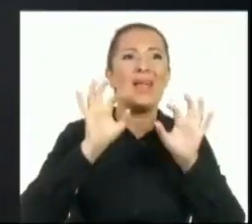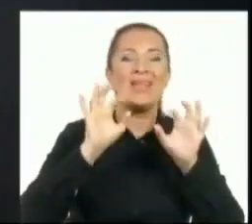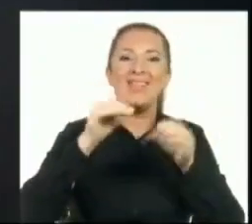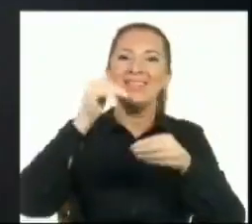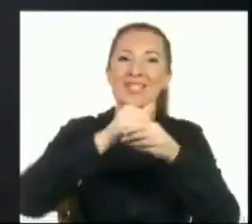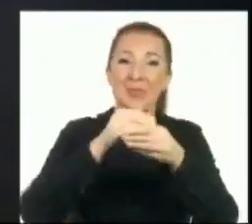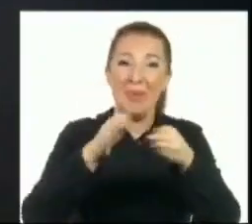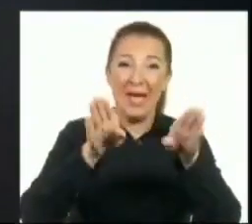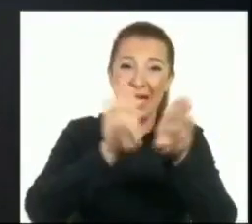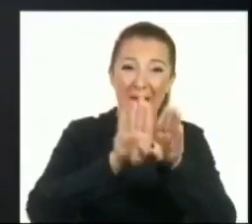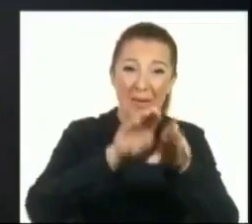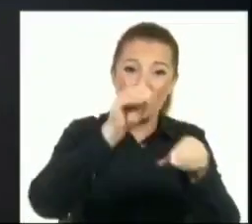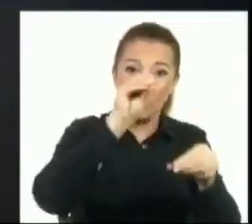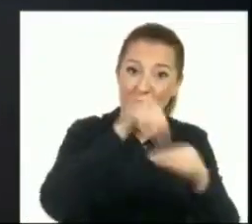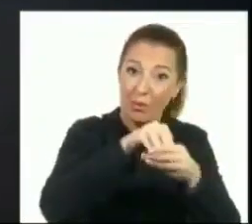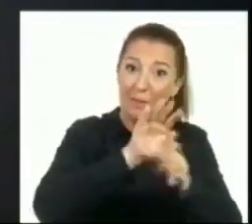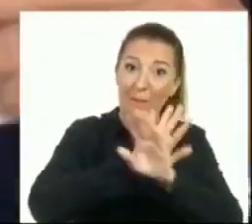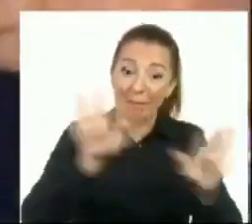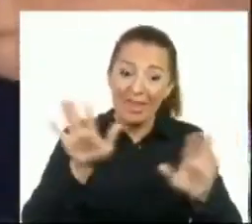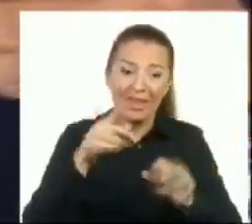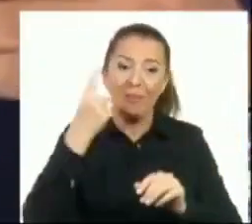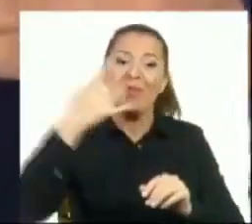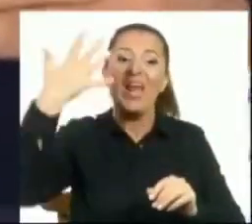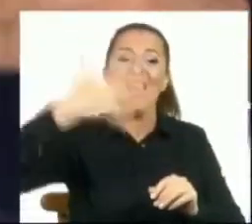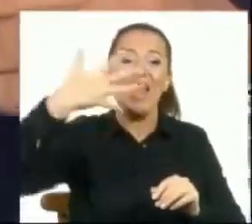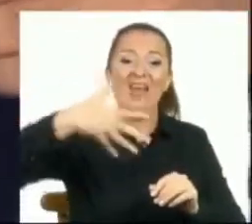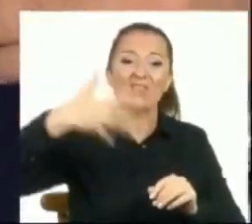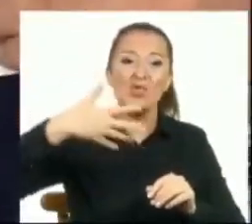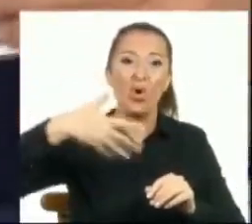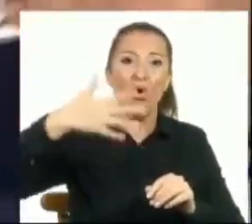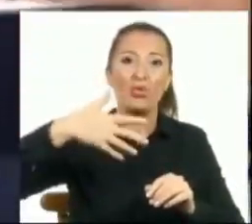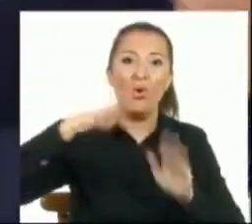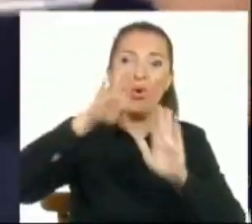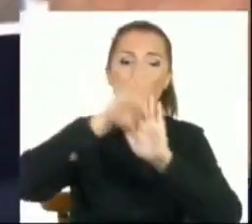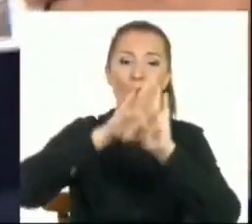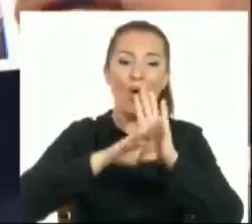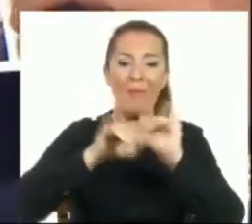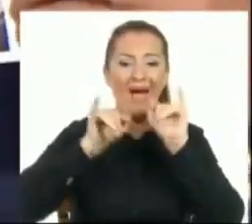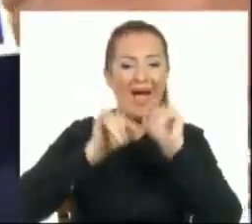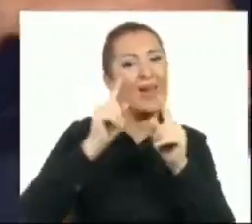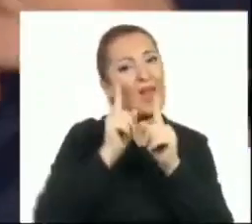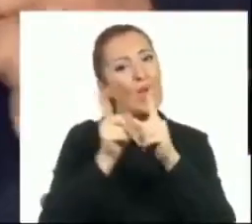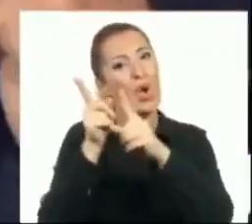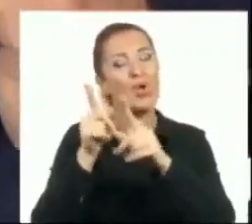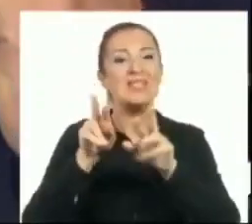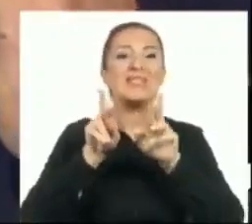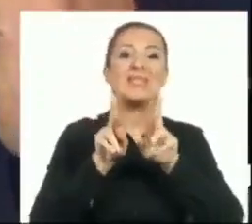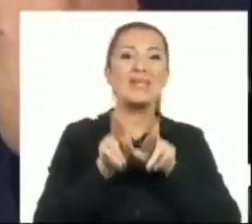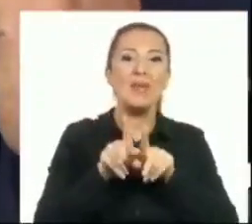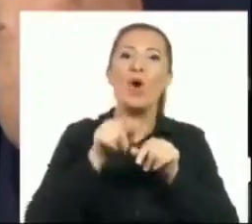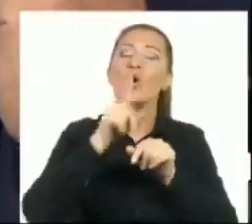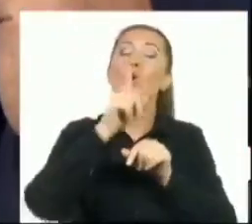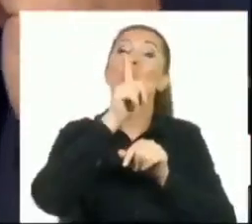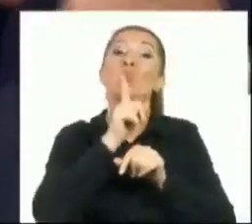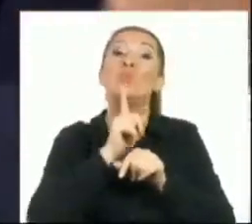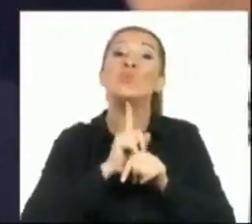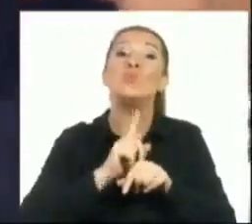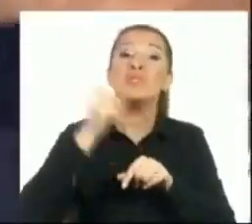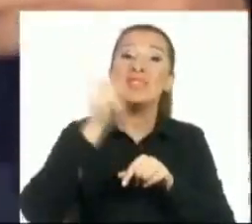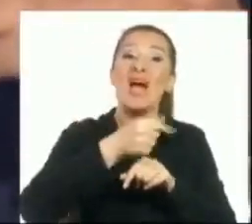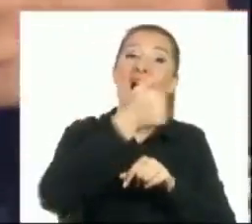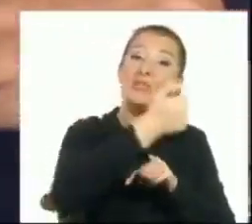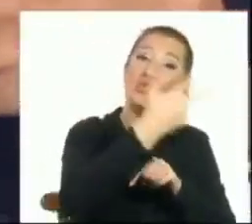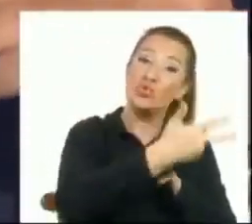kapanalı. Bir televizyon kanallarının bir kısmı aynen burada göründüğü gibi %63